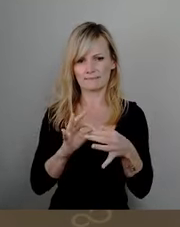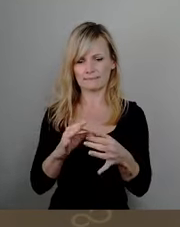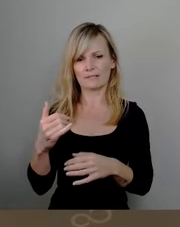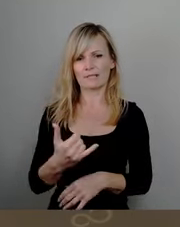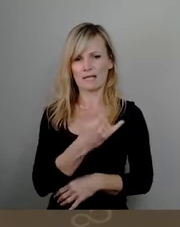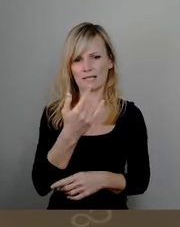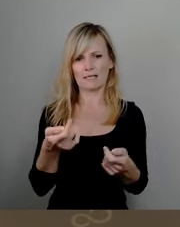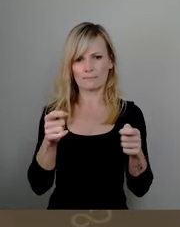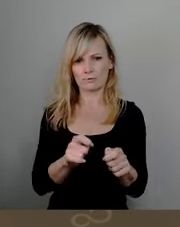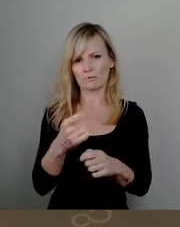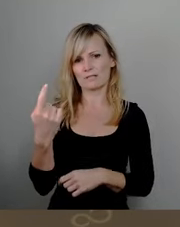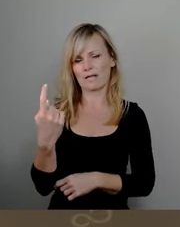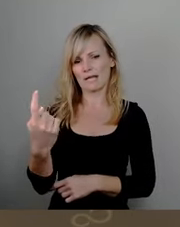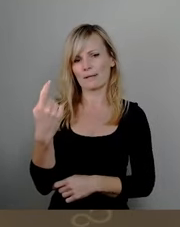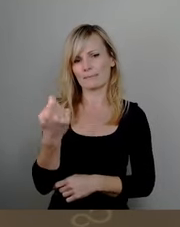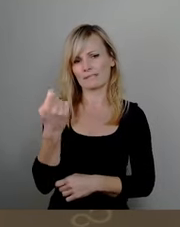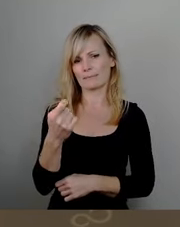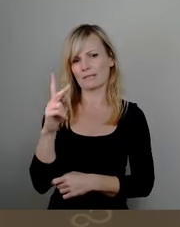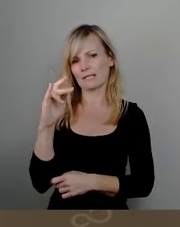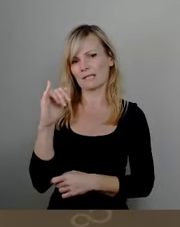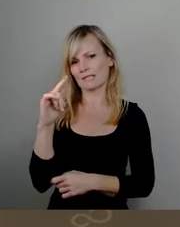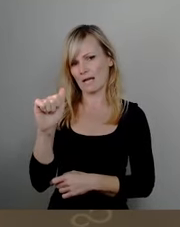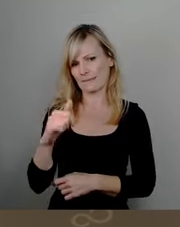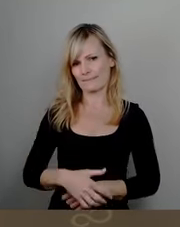Kita. Und bitte um das Stimmzeichen.